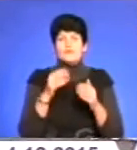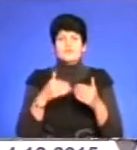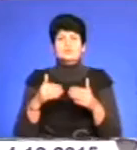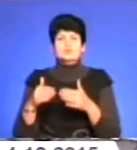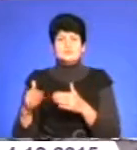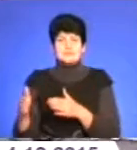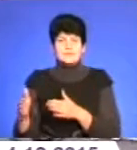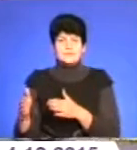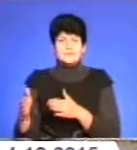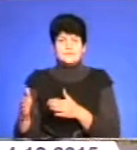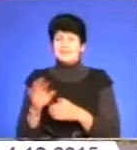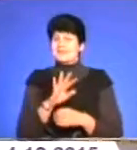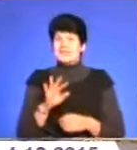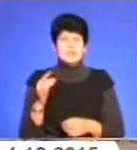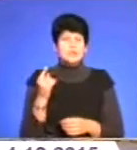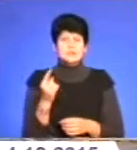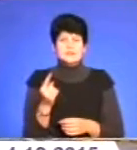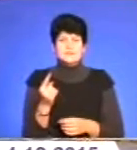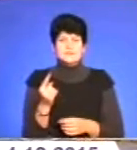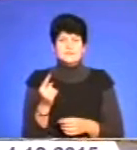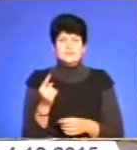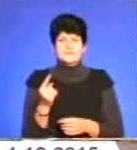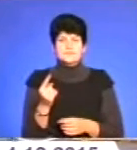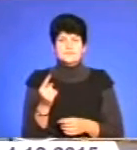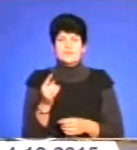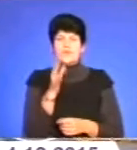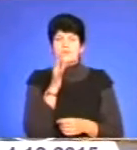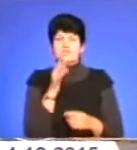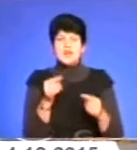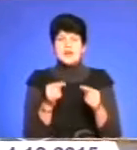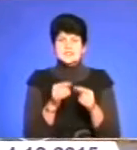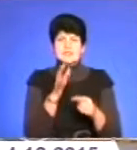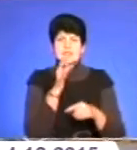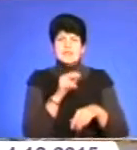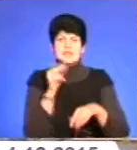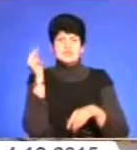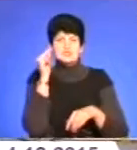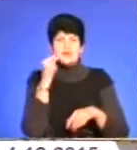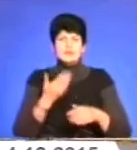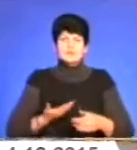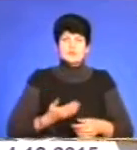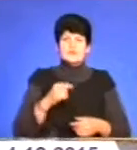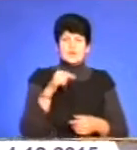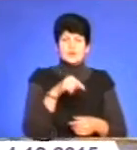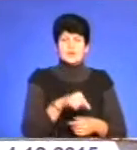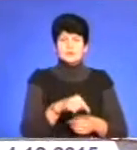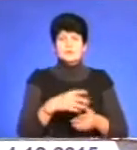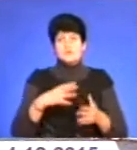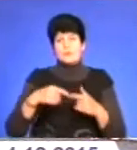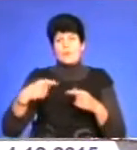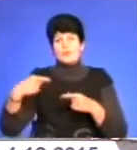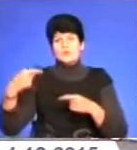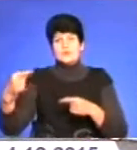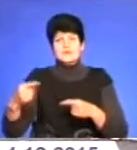ні один в час навчання, проживання тут, ні в своєму подальшому житті